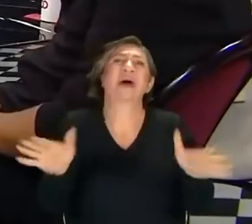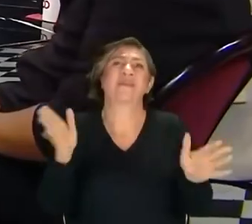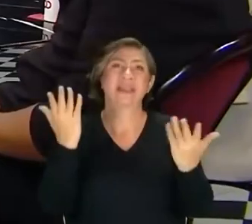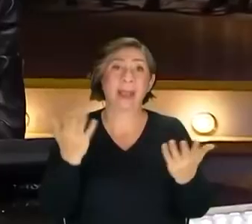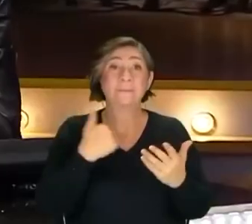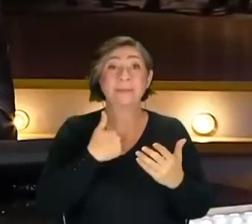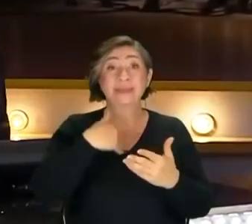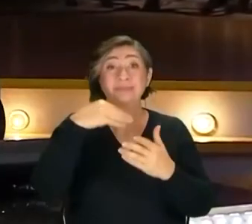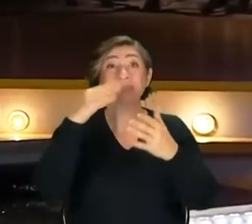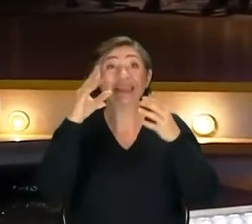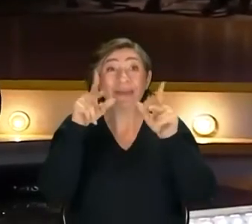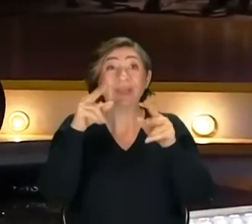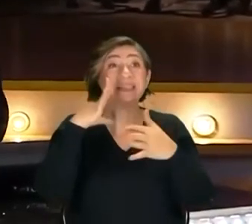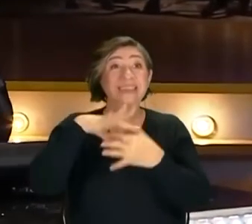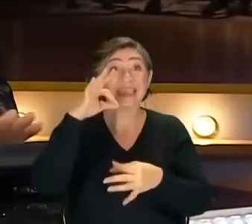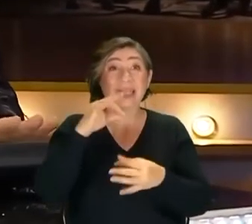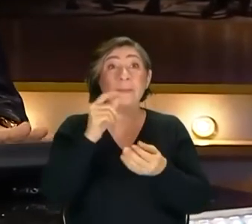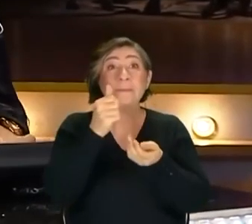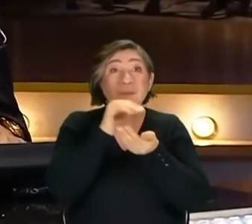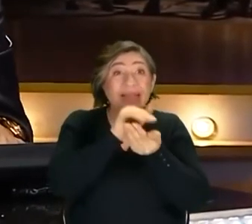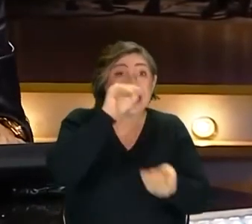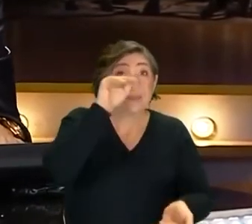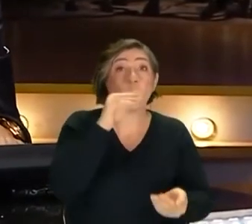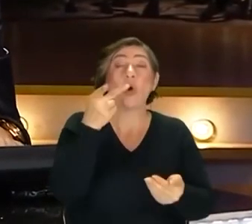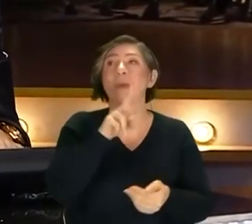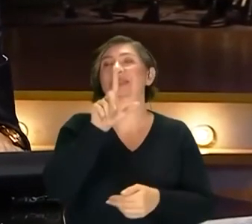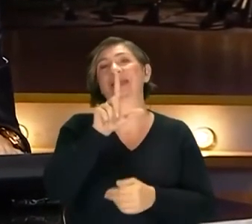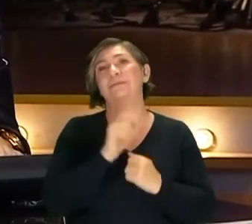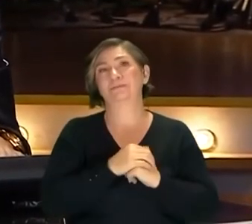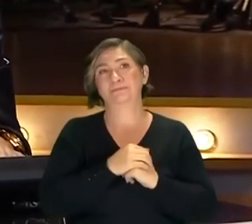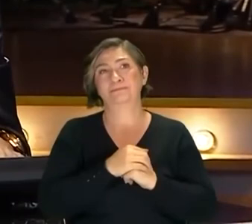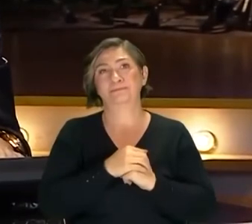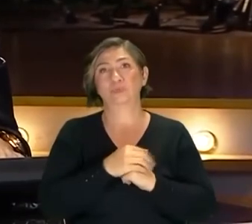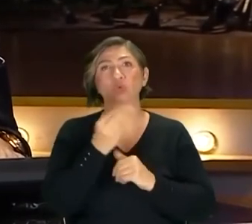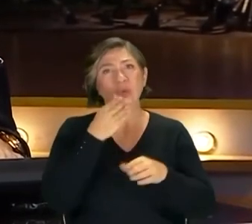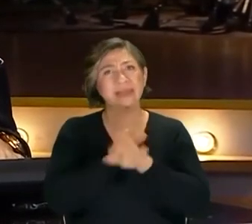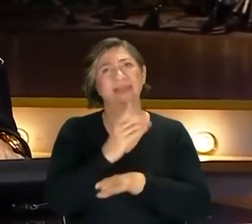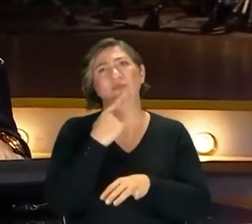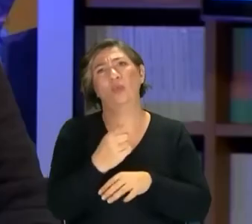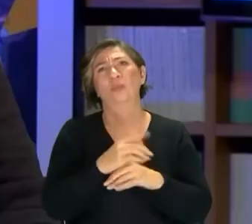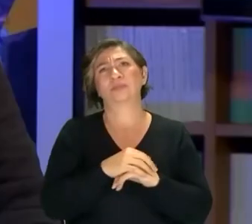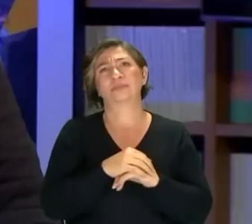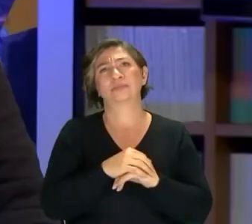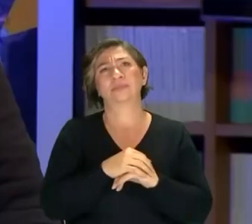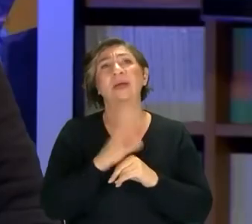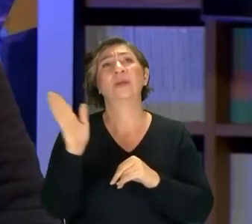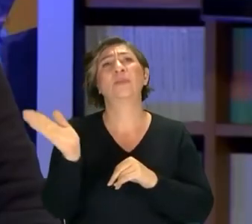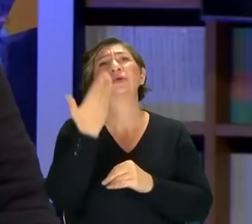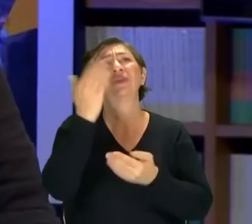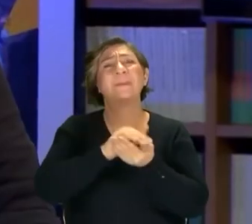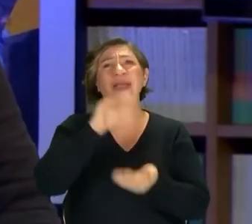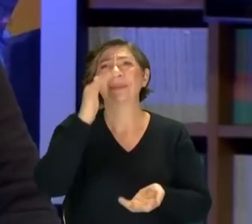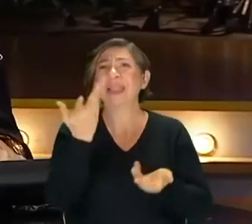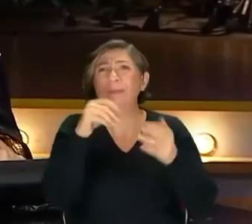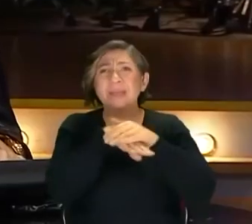bizim gibi insanların birikim yapamadan ölmemiz lazım. Çok ciddi söylüyorum. Boşver birikim.